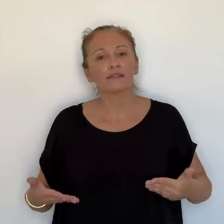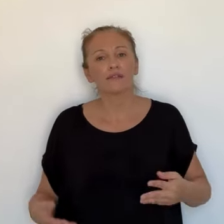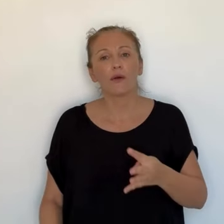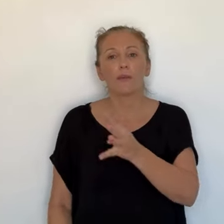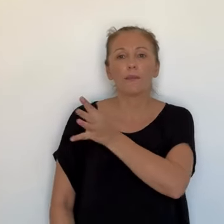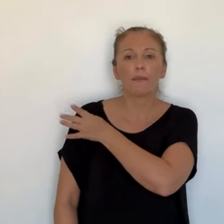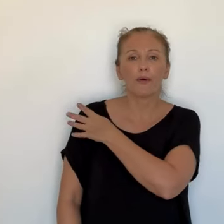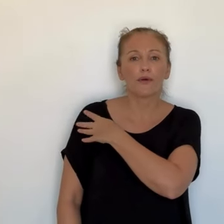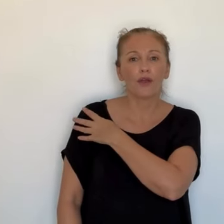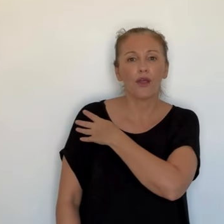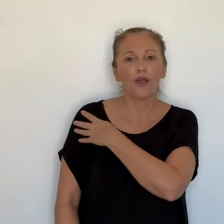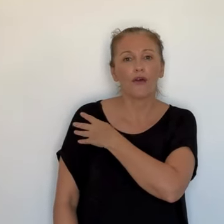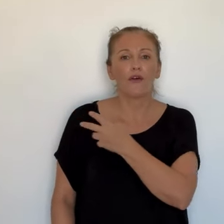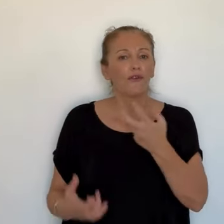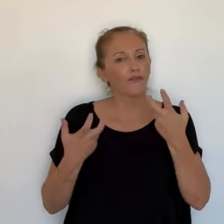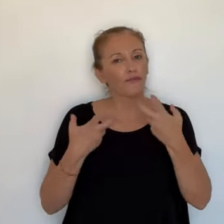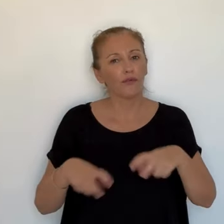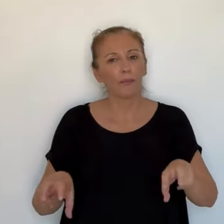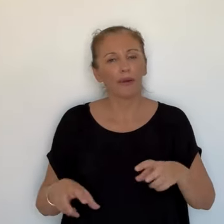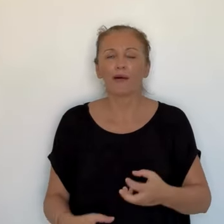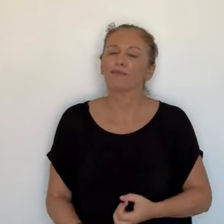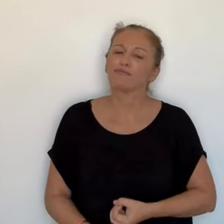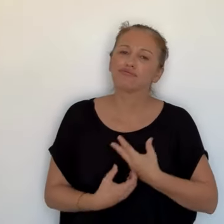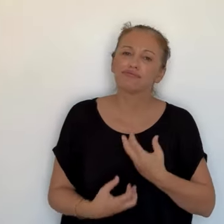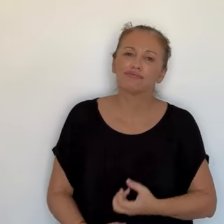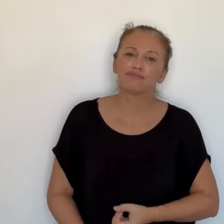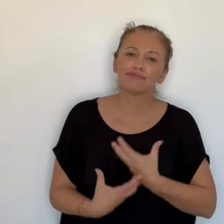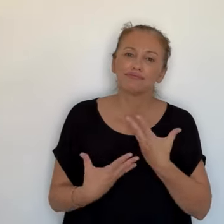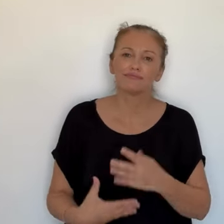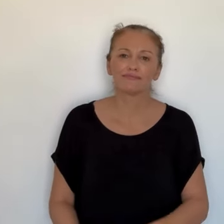Contacté, le procureur n'a pas souhaité s'exprimer à ce stade.